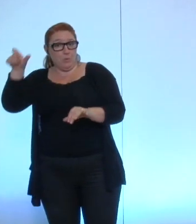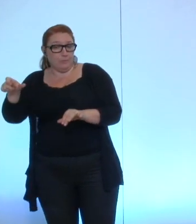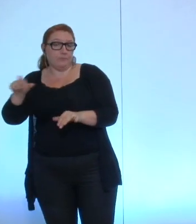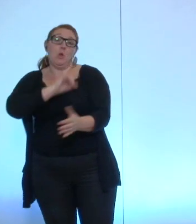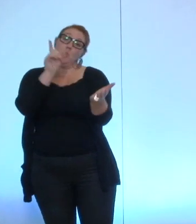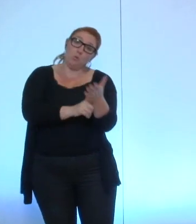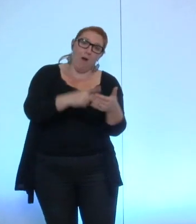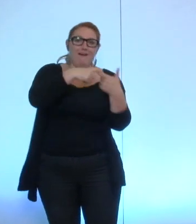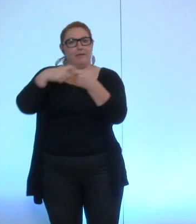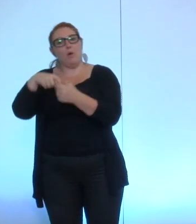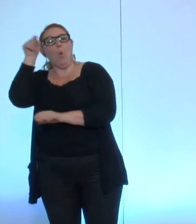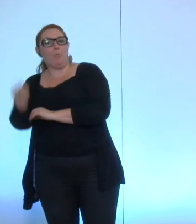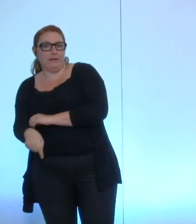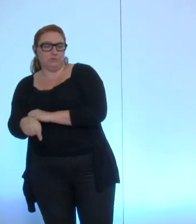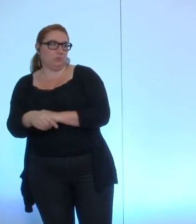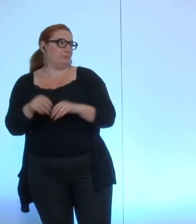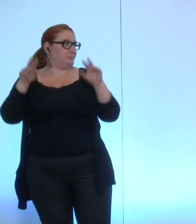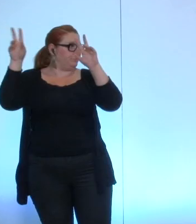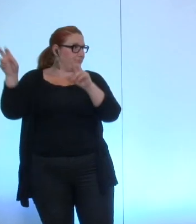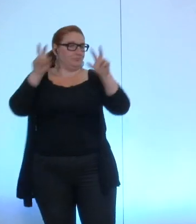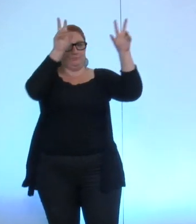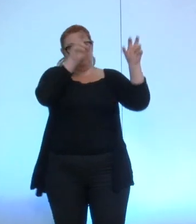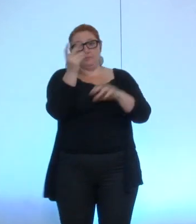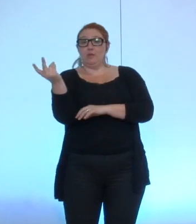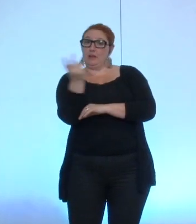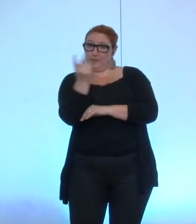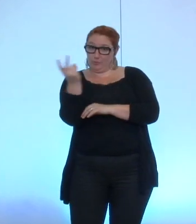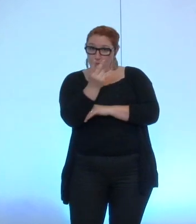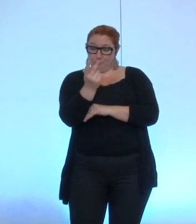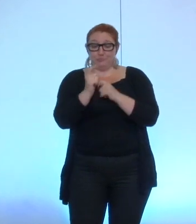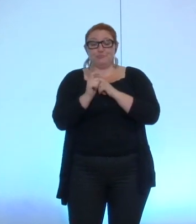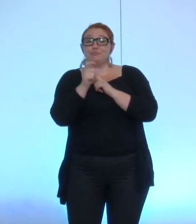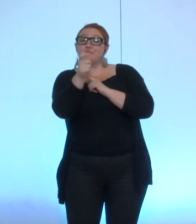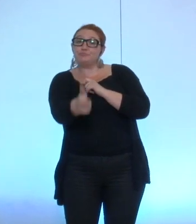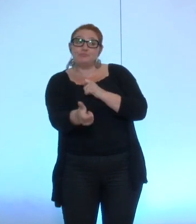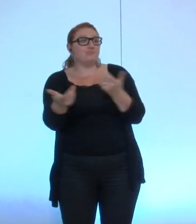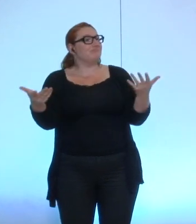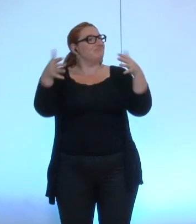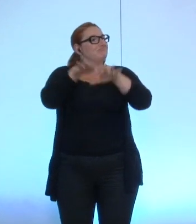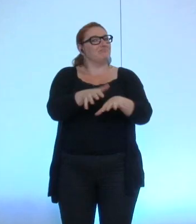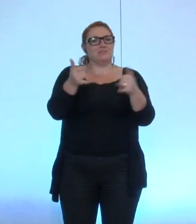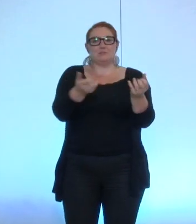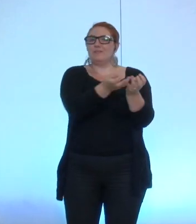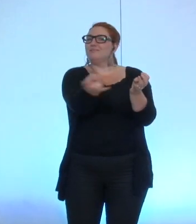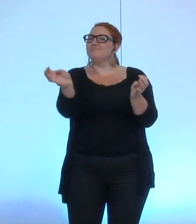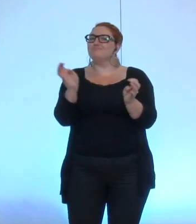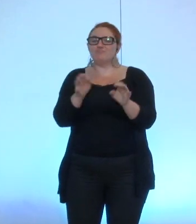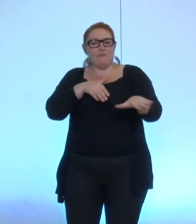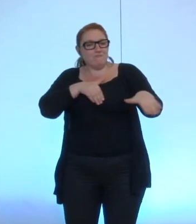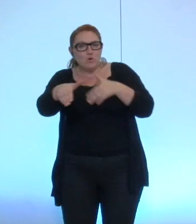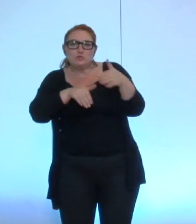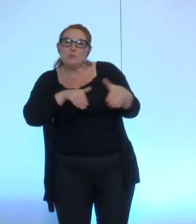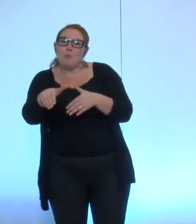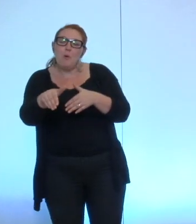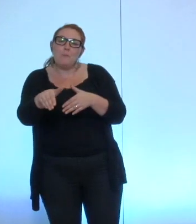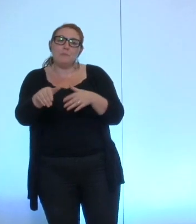Ces deux titres permettent, dans le fonctionnement de notre Assemblée et dans le rôle